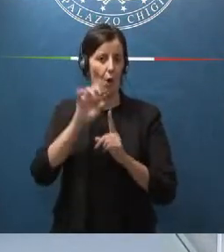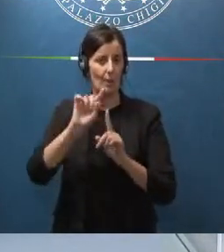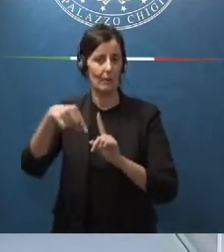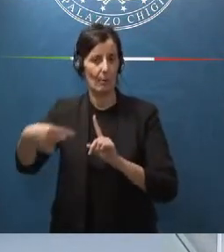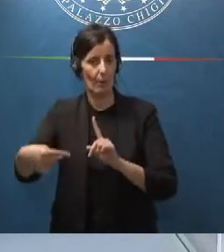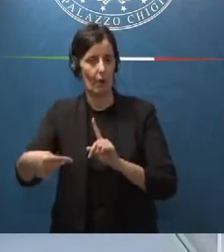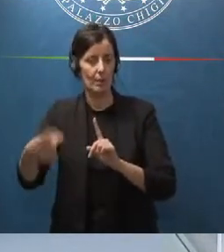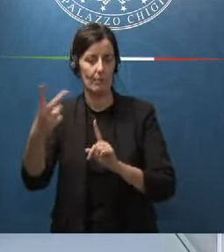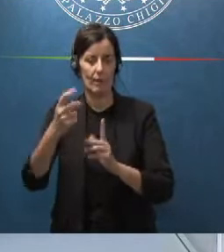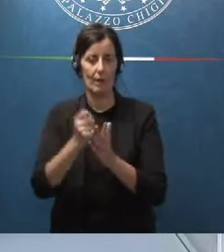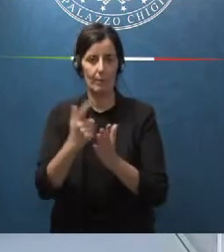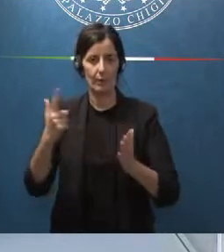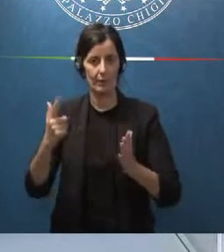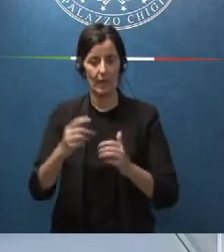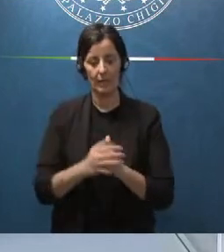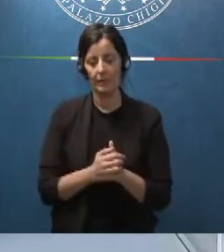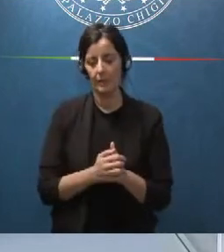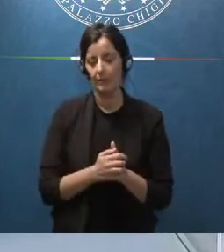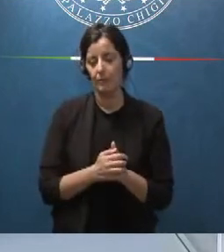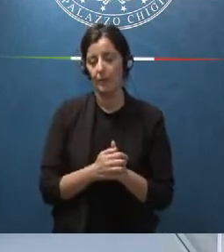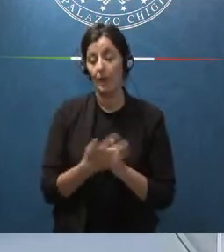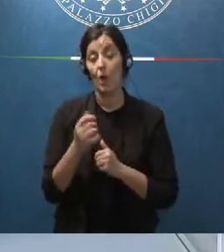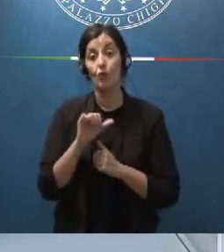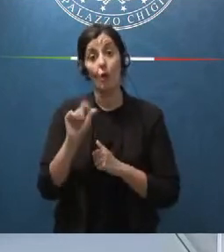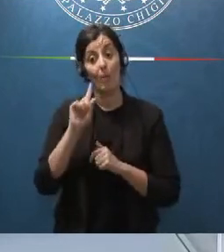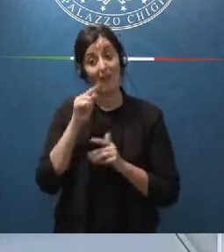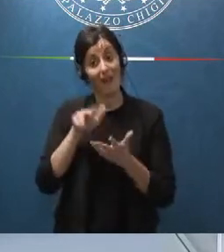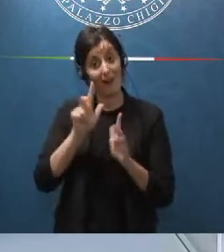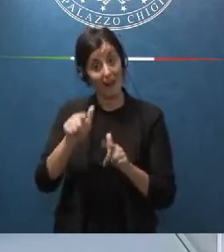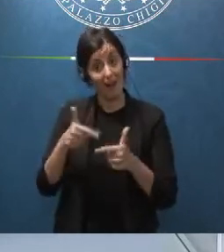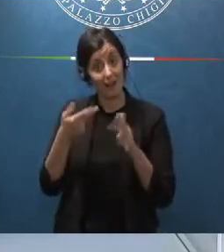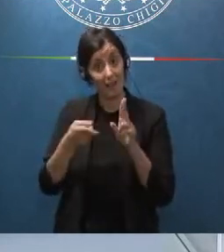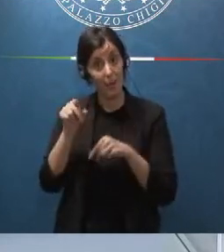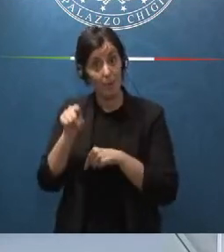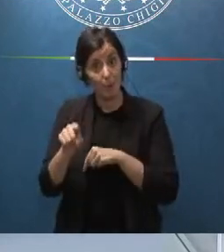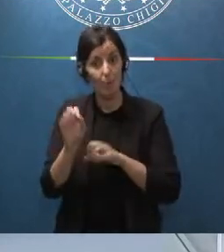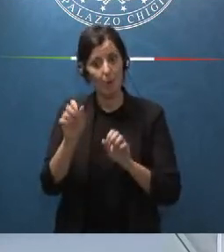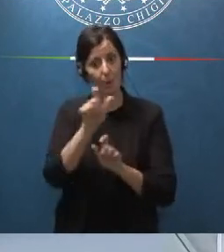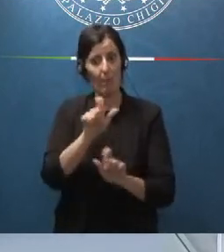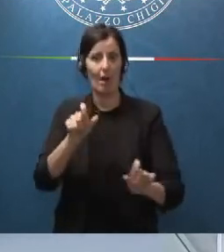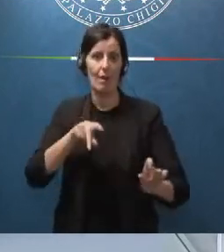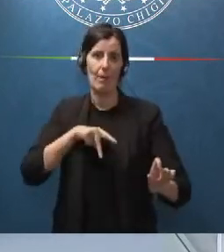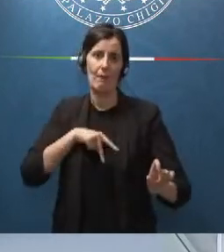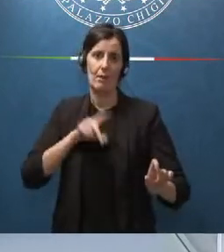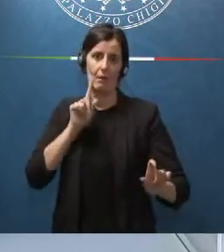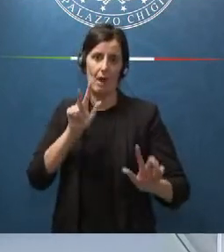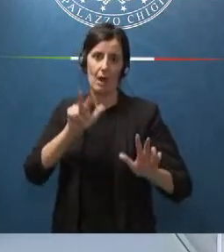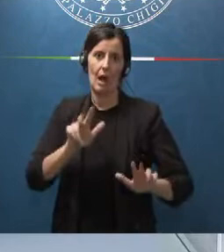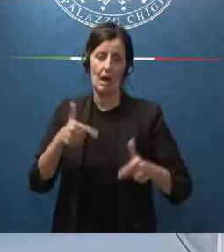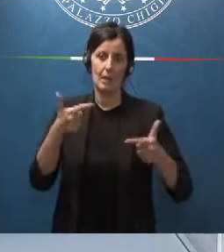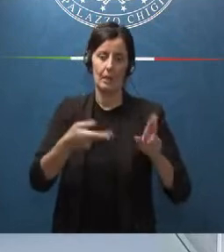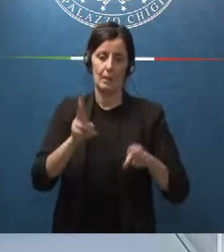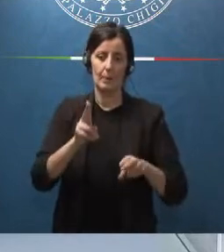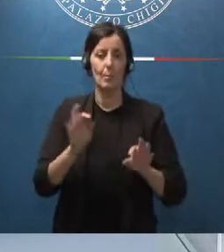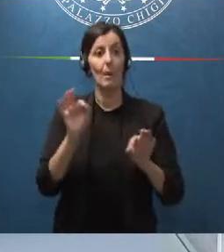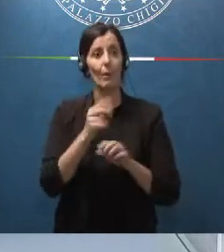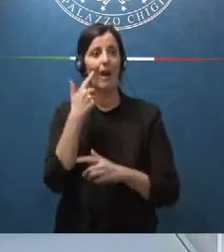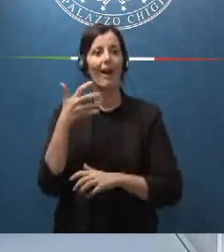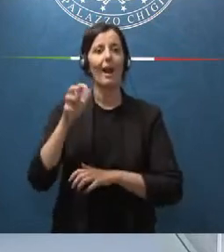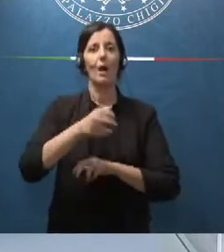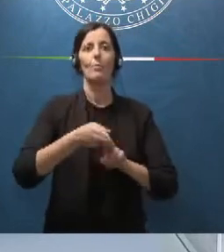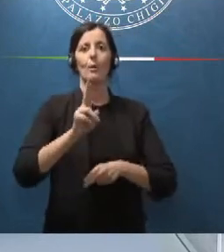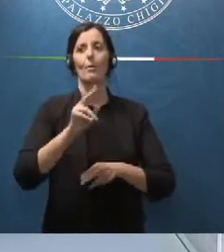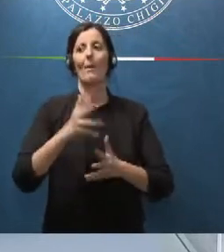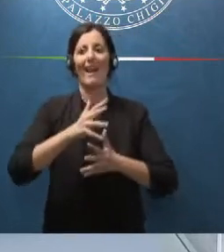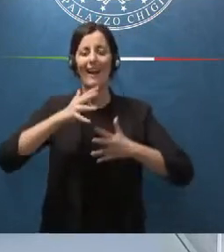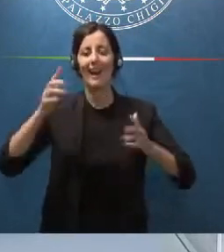fondamentali non soltanto per garantire di più la privacy delle persone ma per garantire di più l'aggressione alla